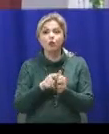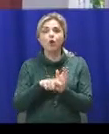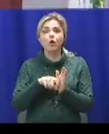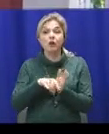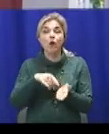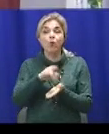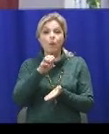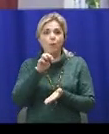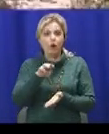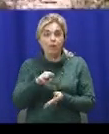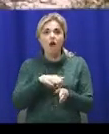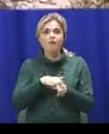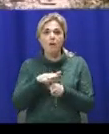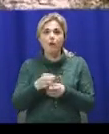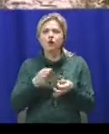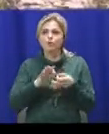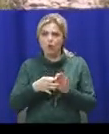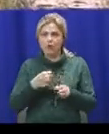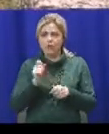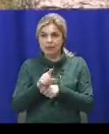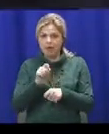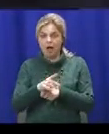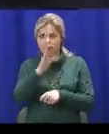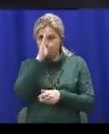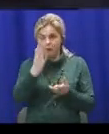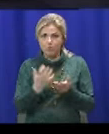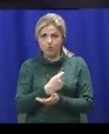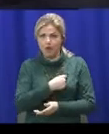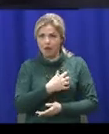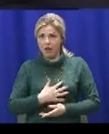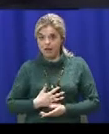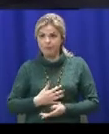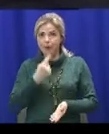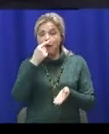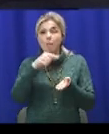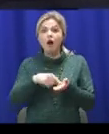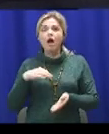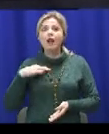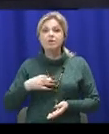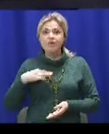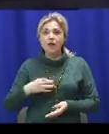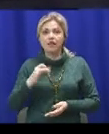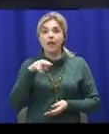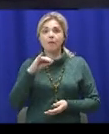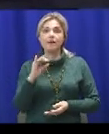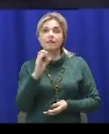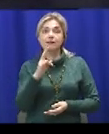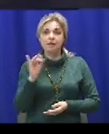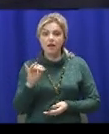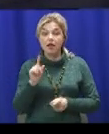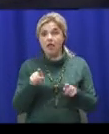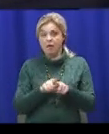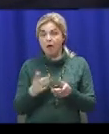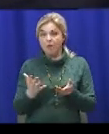Виконуючи складне бойове завдання, Богдан отримав поранення. Проводили розвідку біля селища Піски. І так сталося, що мій